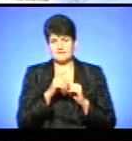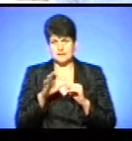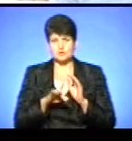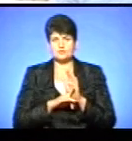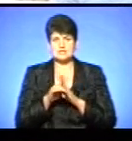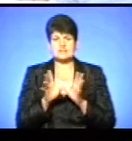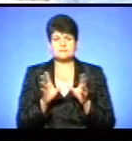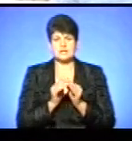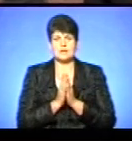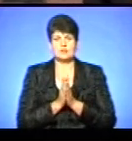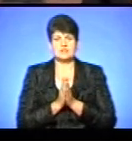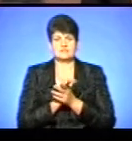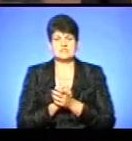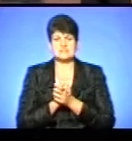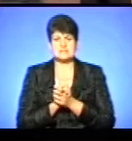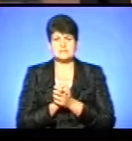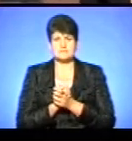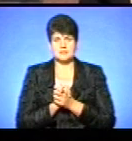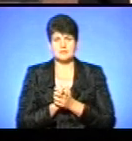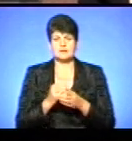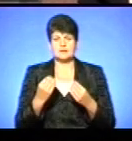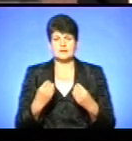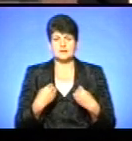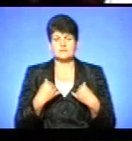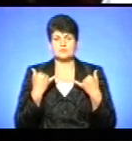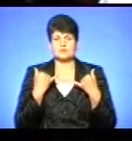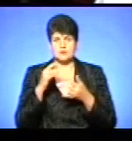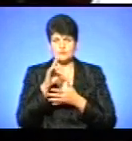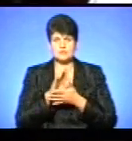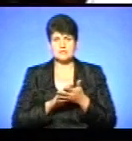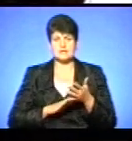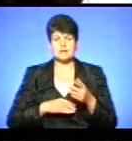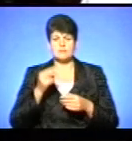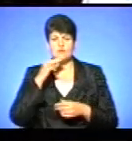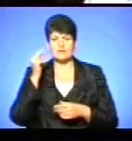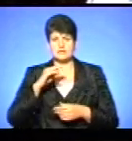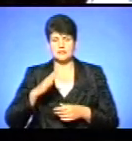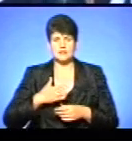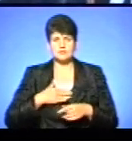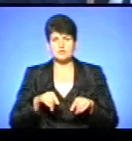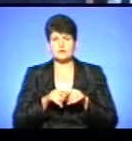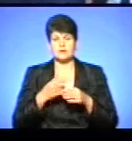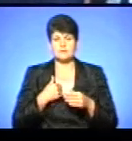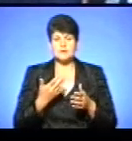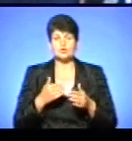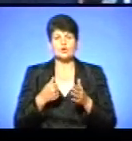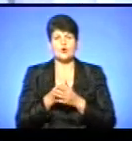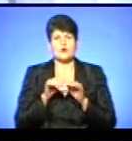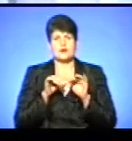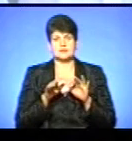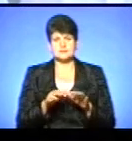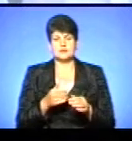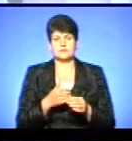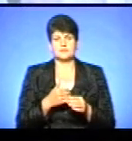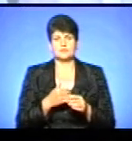спільна молитва за мир. Дай нам сьогодні і прости нам провини наші, як і не. До акції «Я хочу миру»